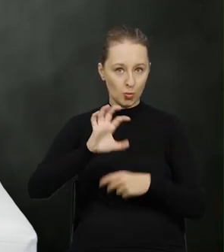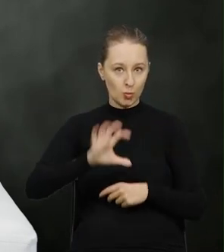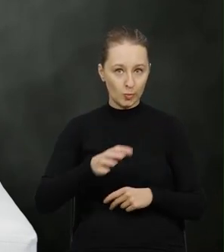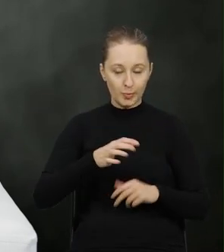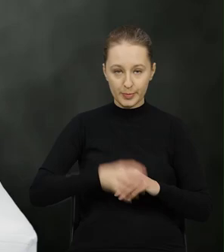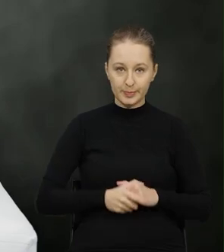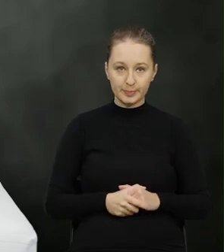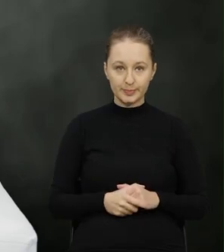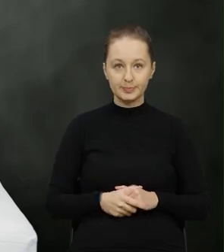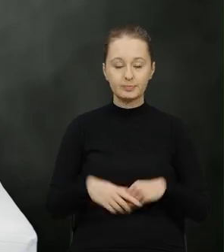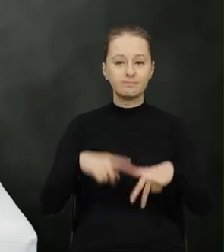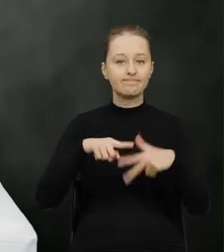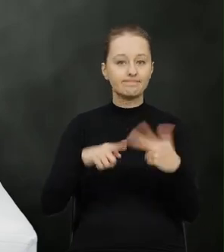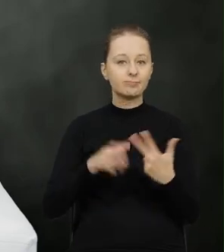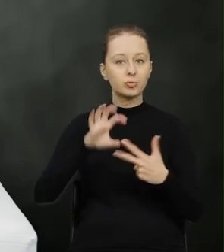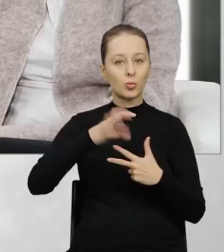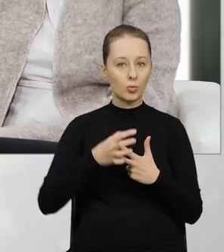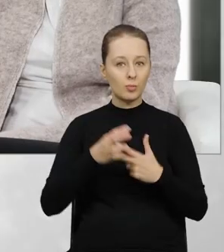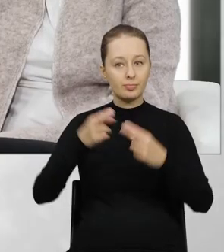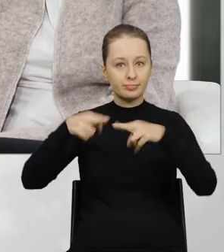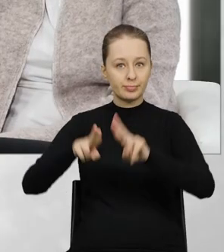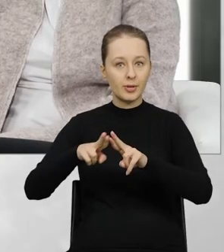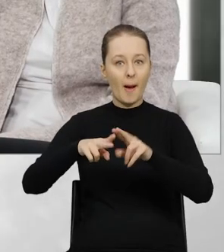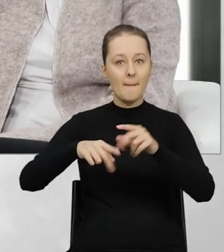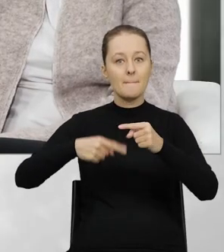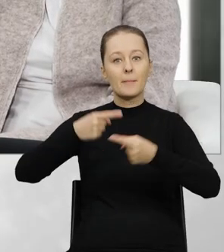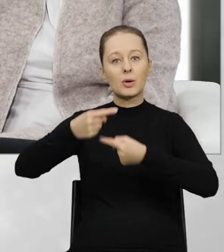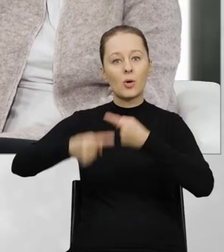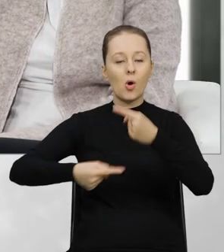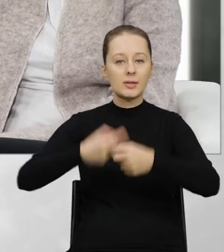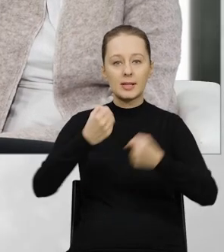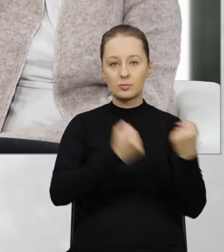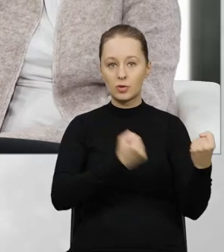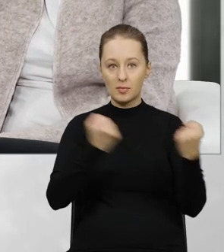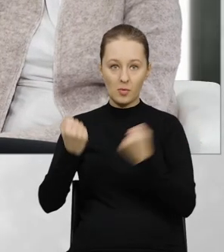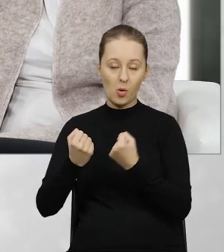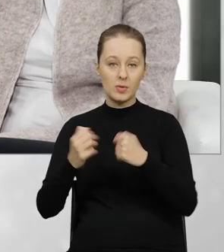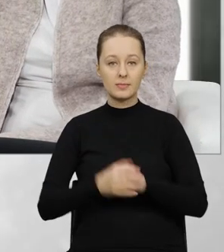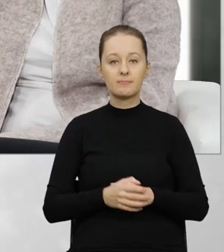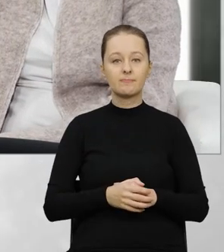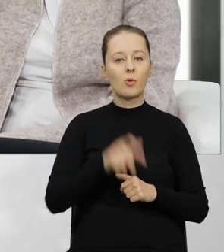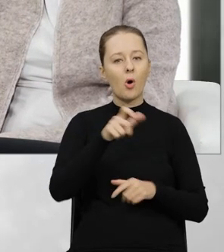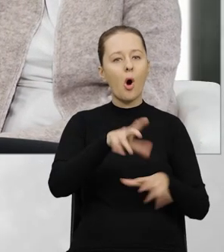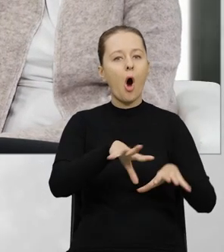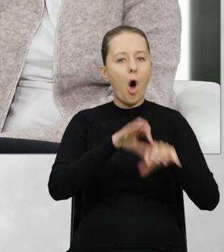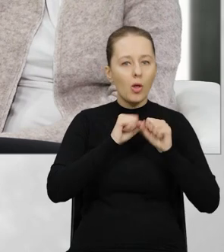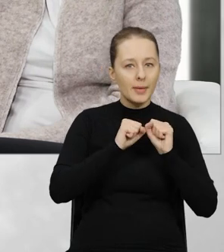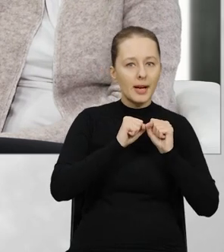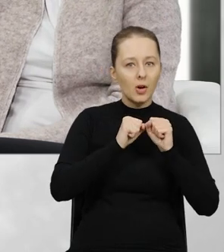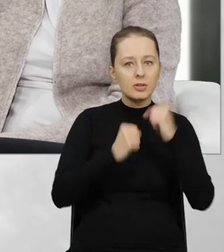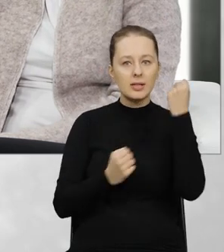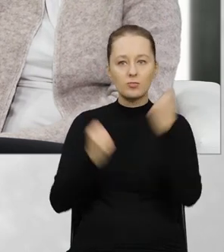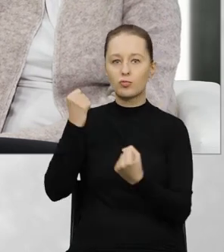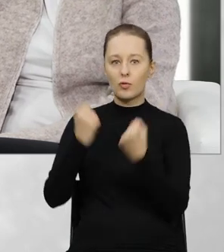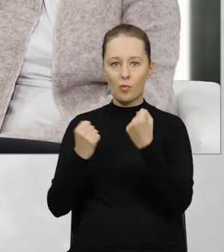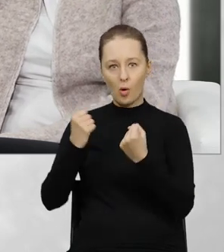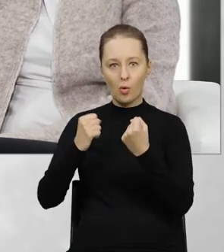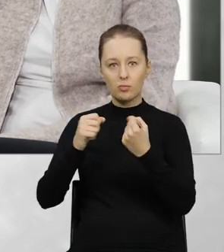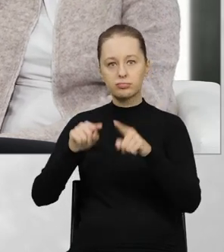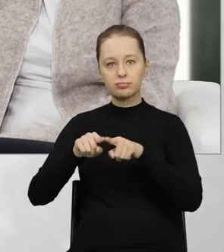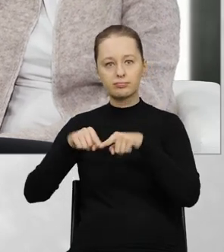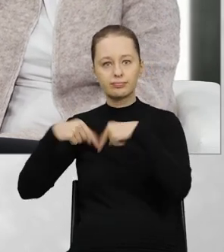podmioty, które uczestniczą w procesie przewozu. Są to podmiot odbierający, przewoźnik i kierujący.